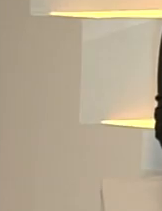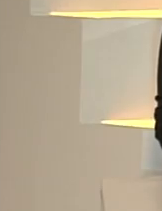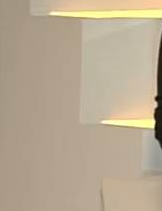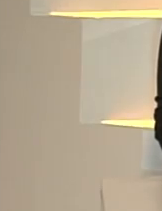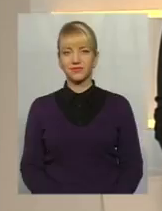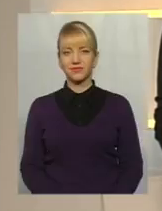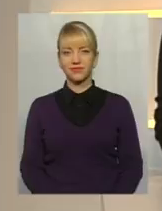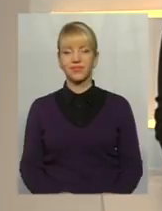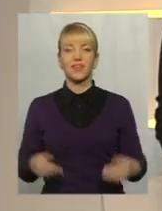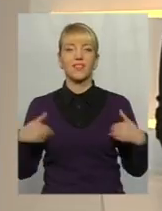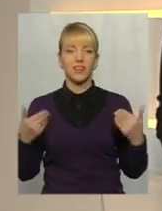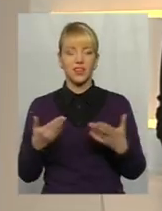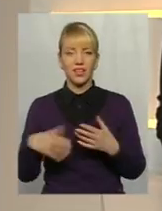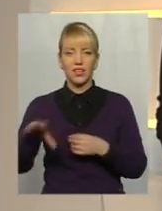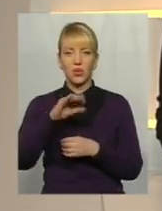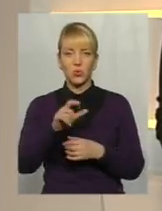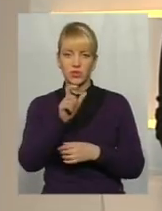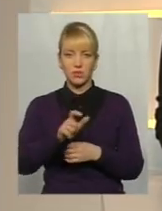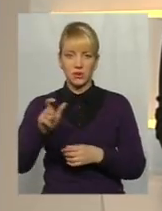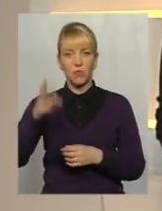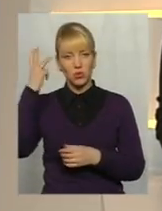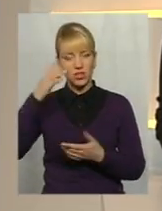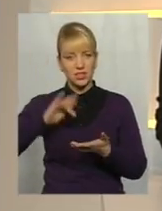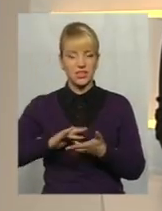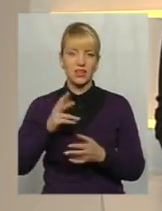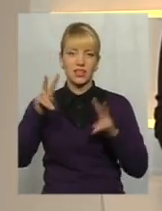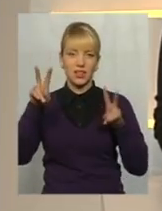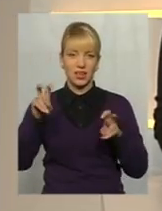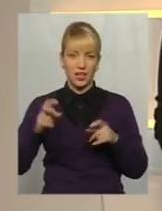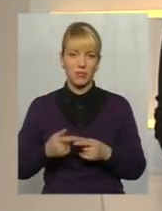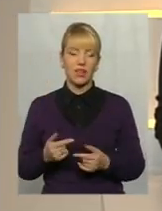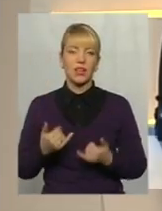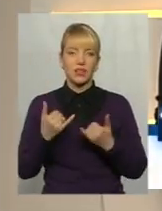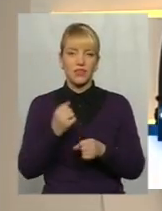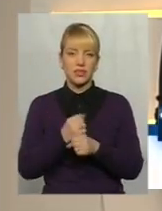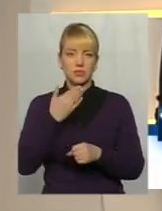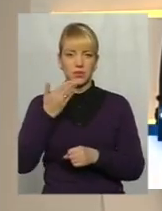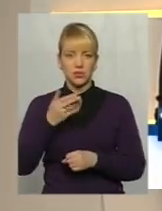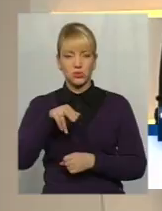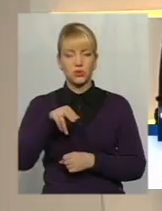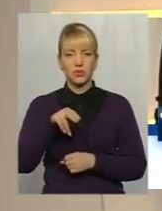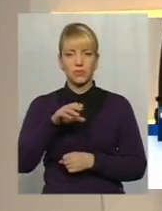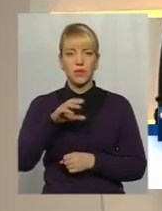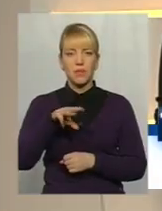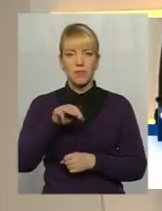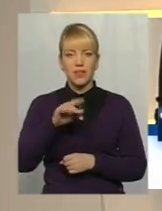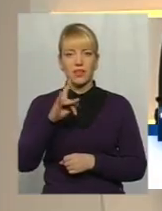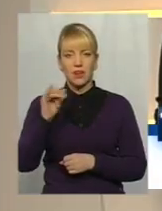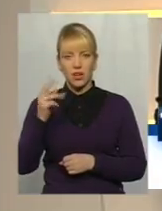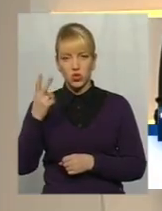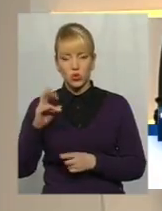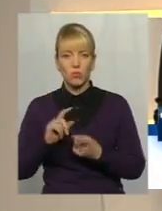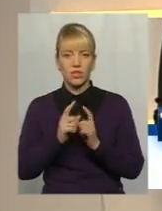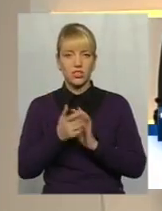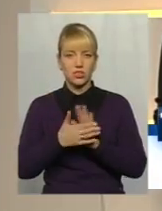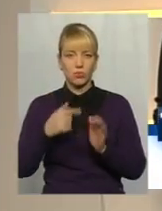Мої вітання усім телеглядачам Поділя Центр в ефірі тема. Сьогодні для вас у студії працює ведуча юна мітрашка, сурдопереклад